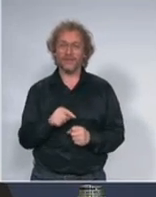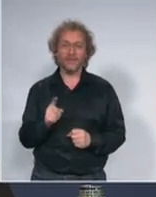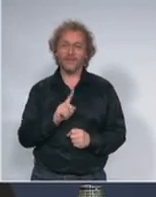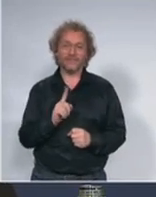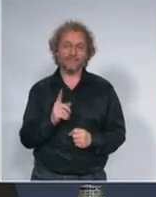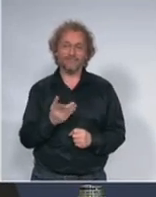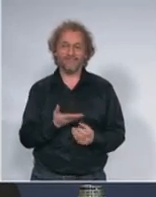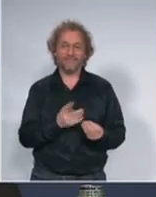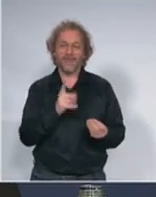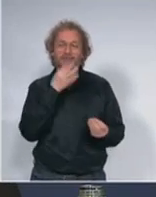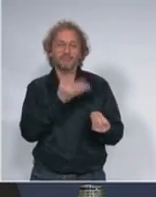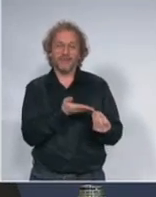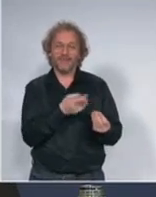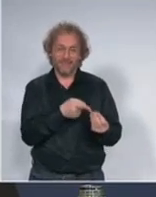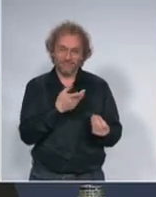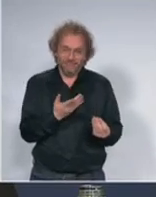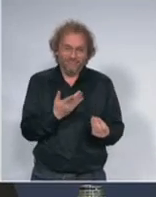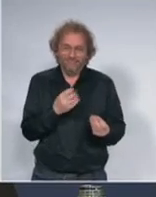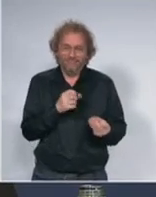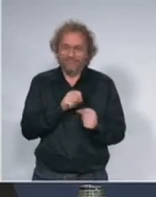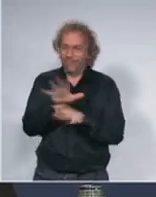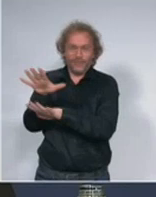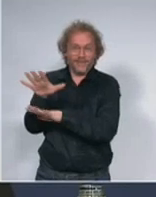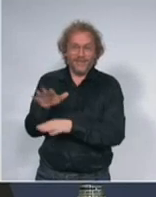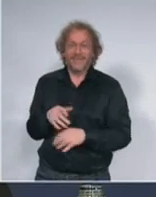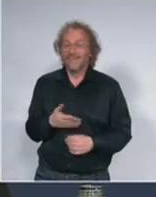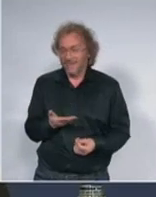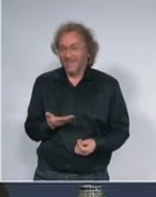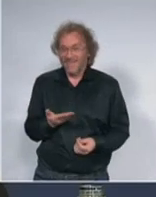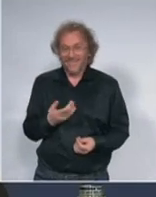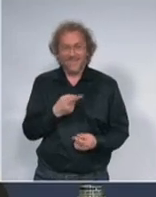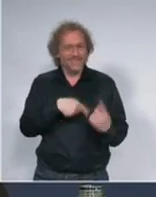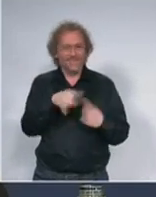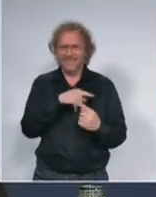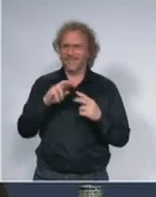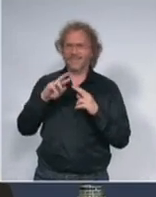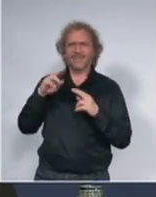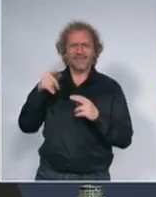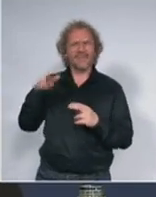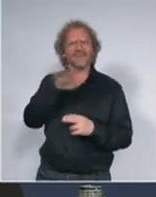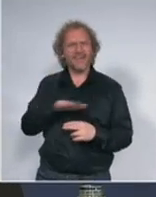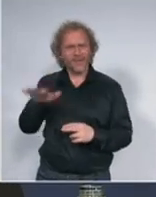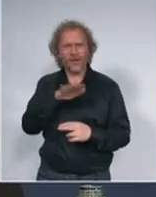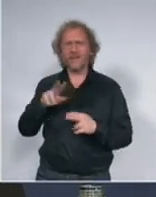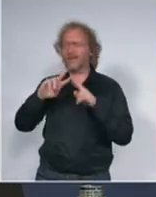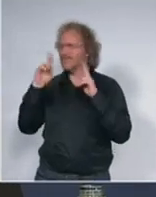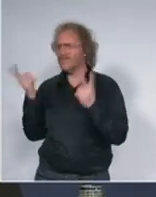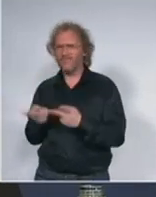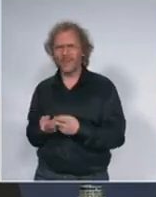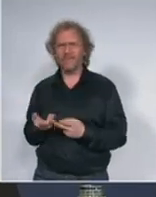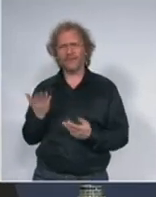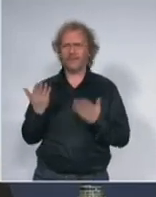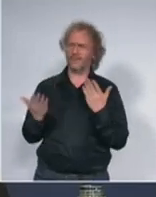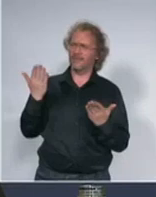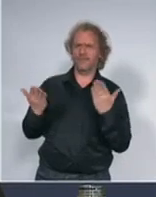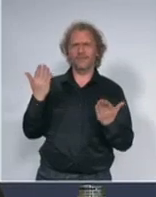okolne zemlje gledajući region gledajući svijet mi smo uspeli kad kažem mi mislim na našu